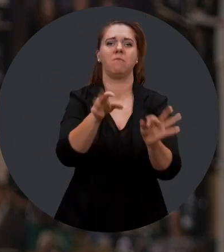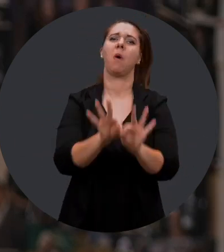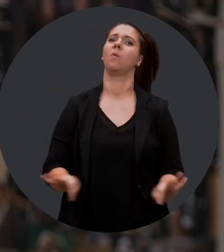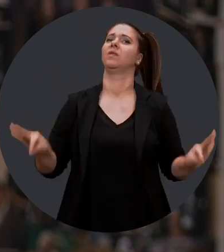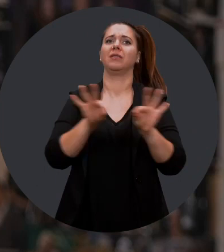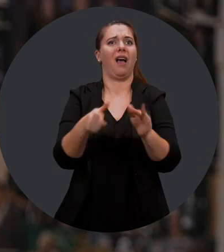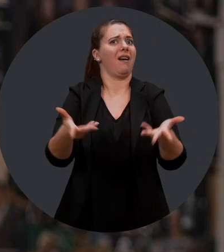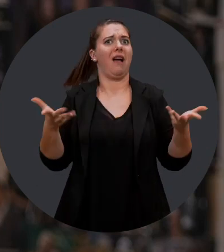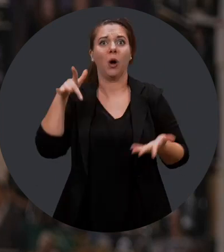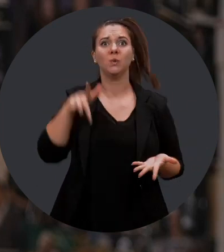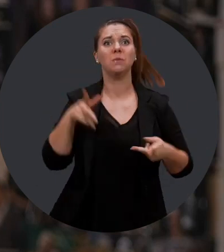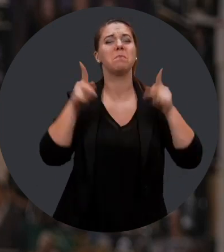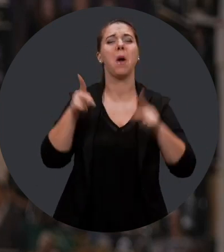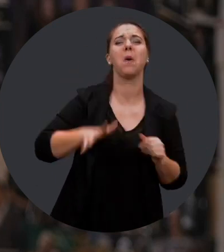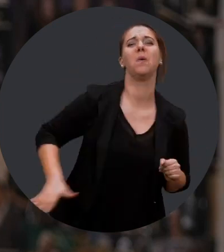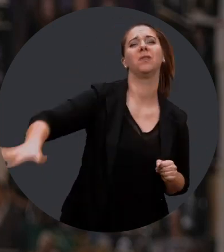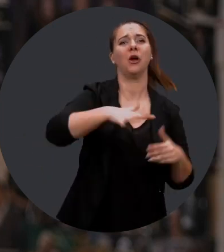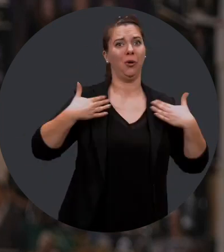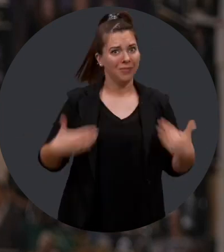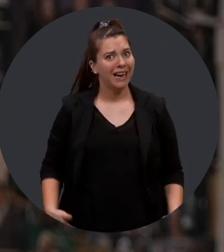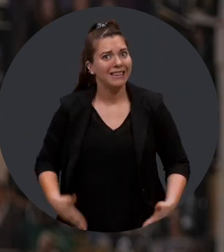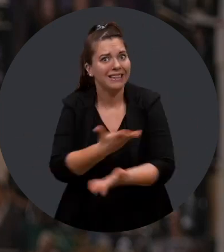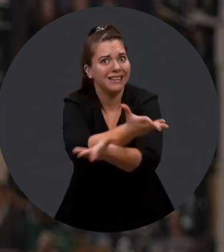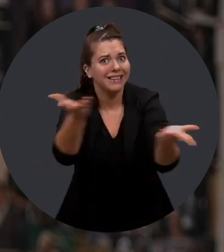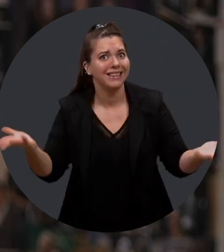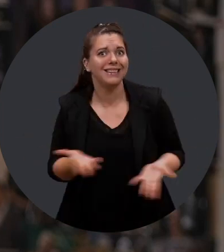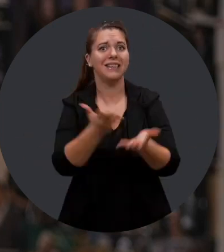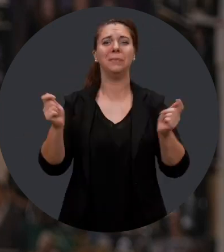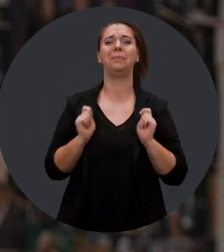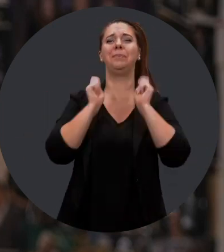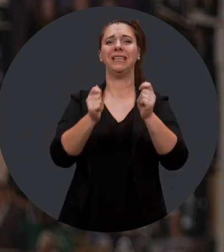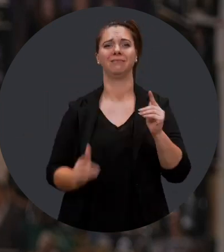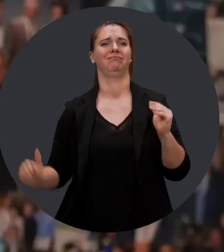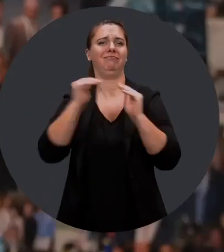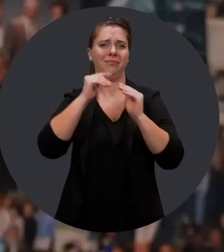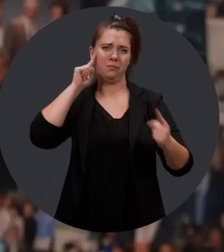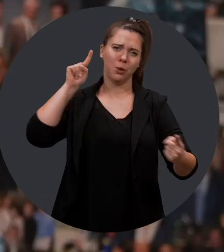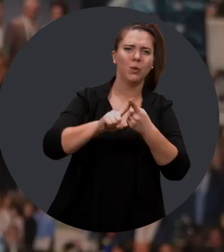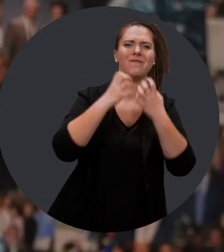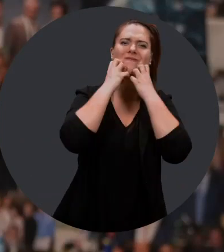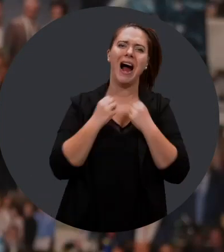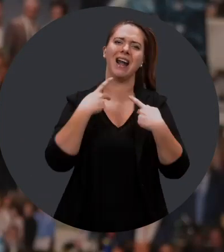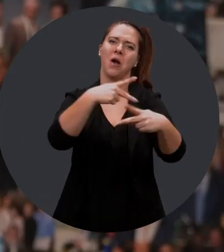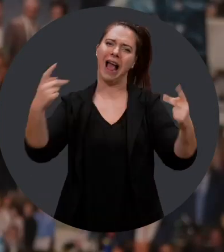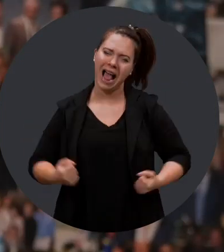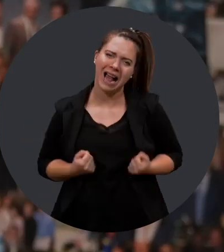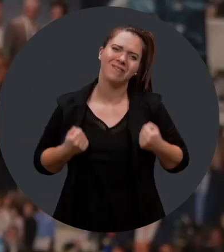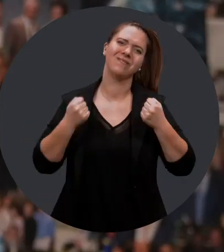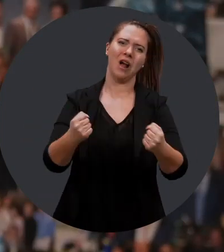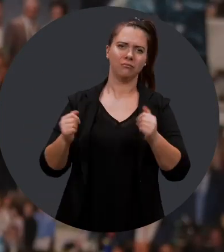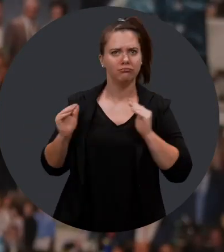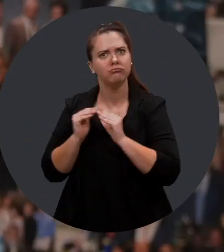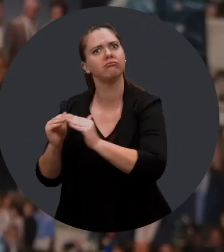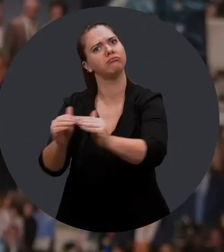reconnue. Parce qu'il est essentiel. Parce que c'est grâce à lui si ce monde est humain. Le prix à part entière met en valeur les